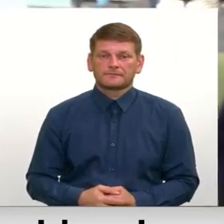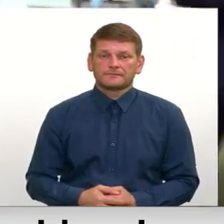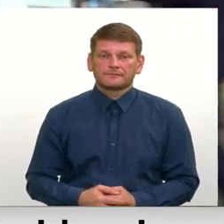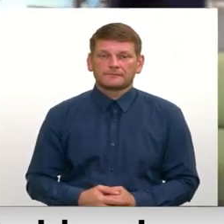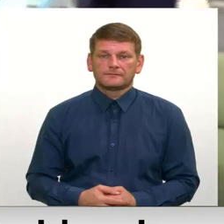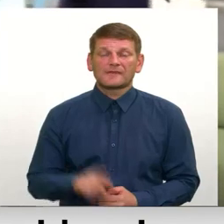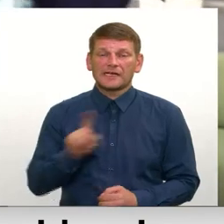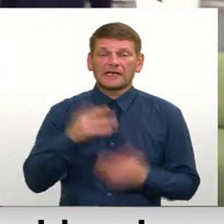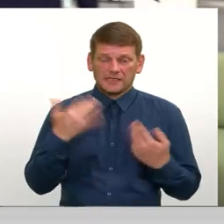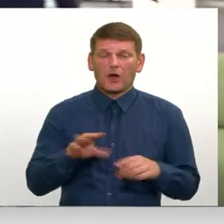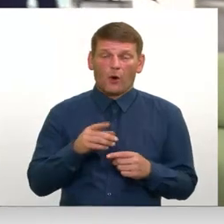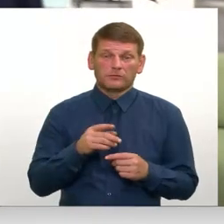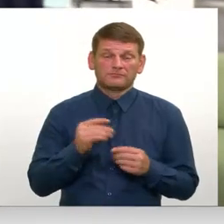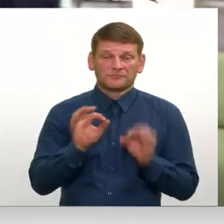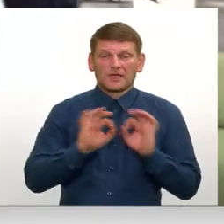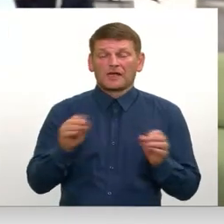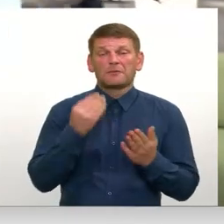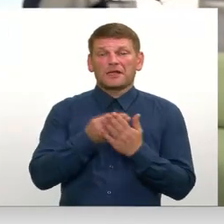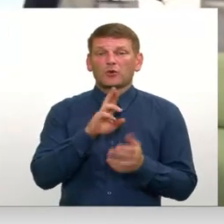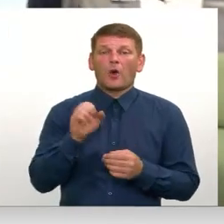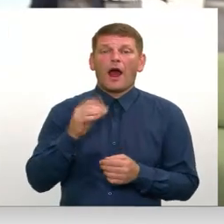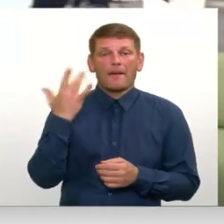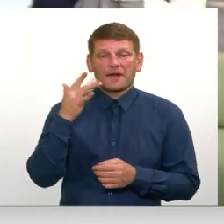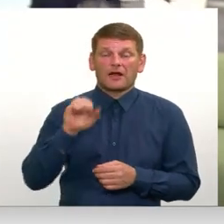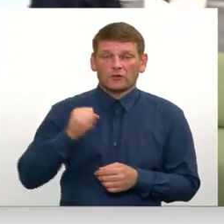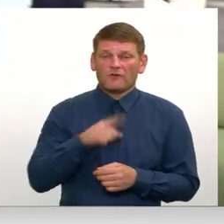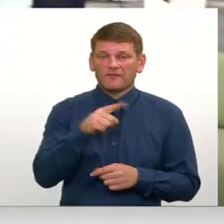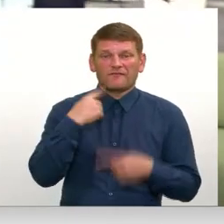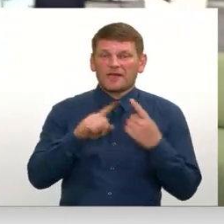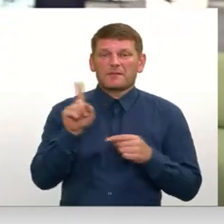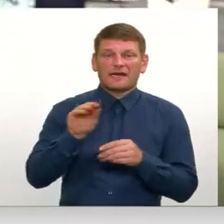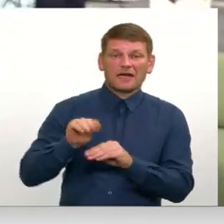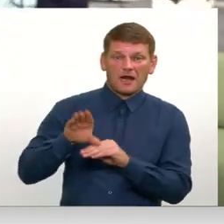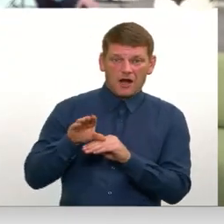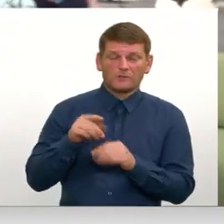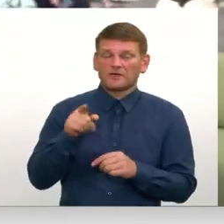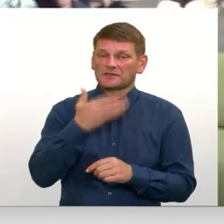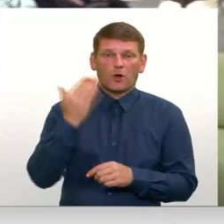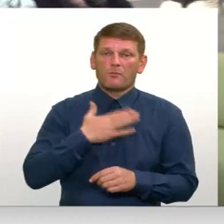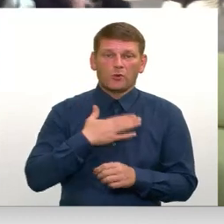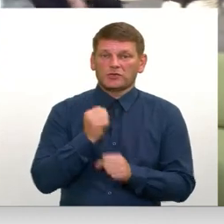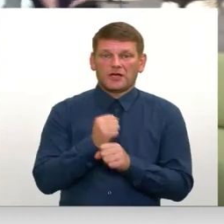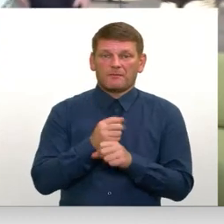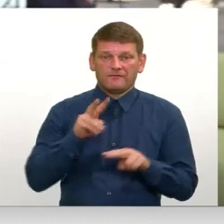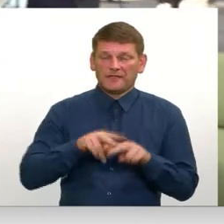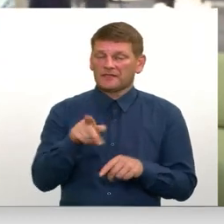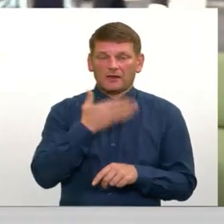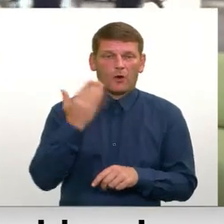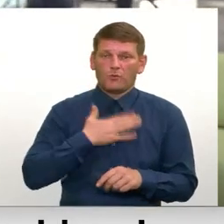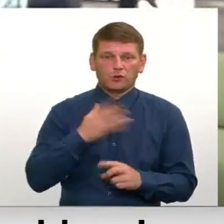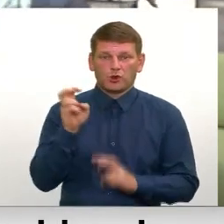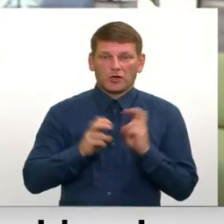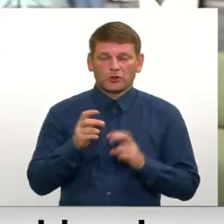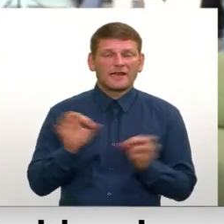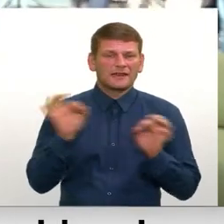Ir jau pievilcīgi pirkt no mūsu amerikāņu draugiem. Viņiem vienmēr ir krājumi, bet tās nav mūsu darba vietas, tā nav mūsu ražošana.